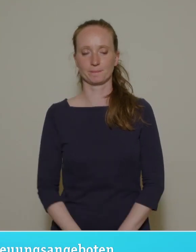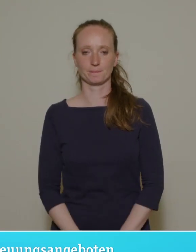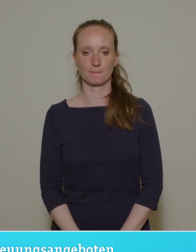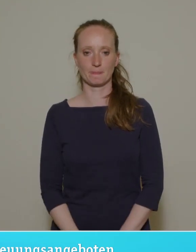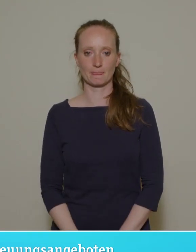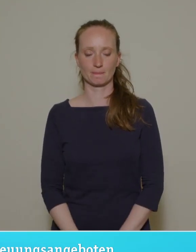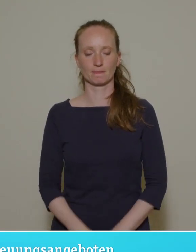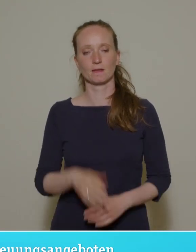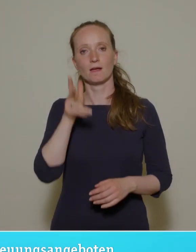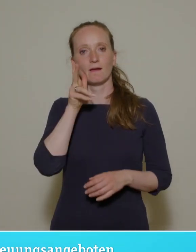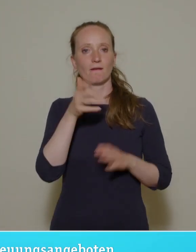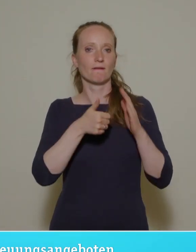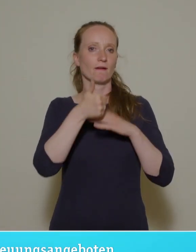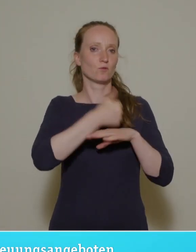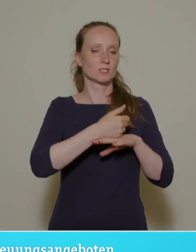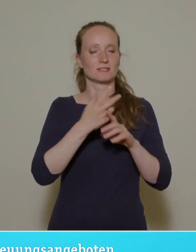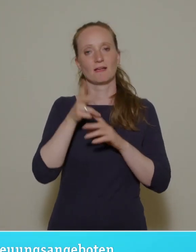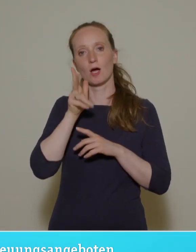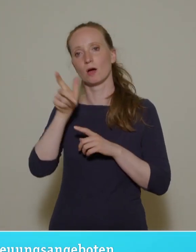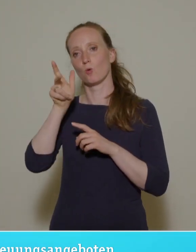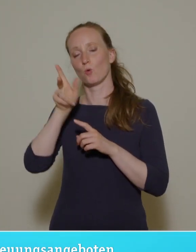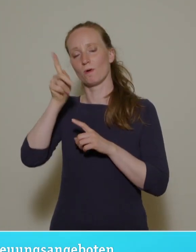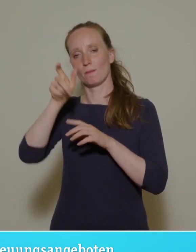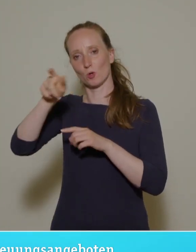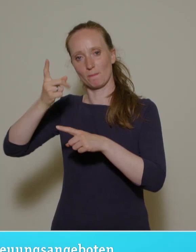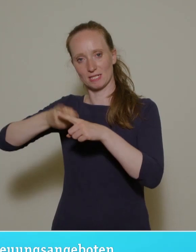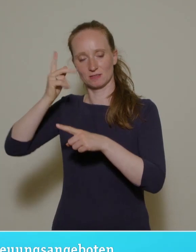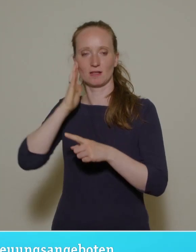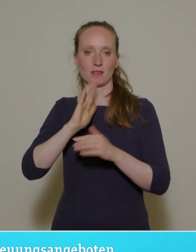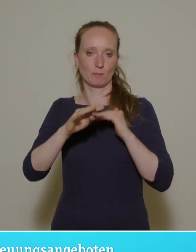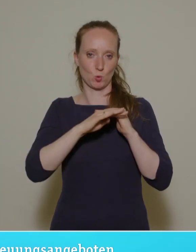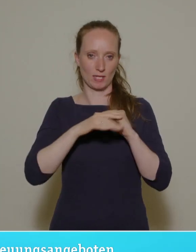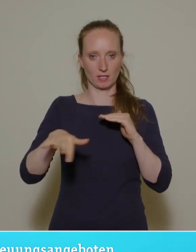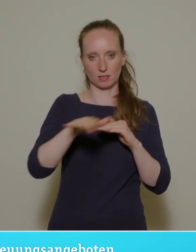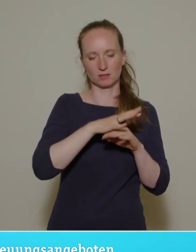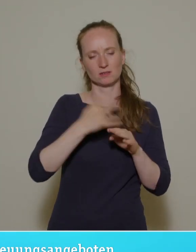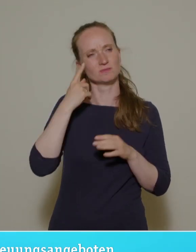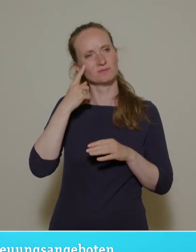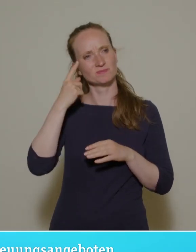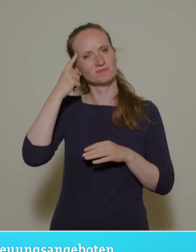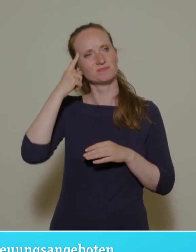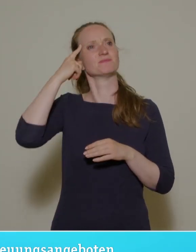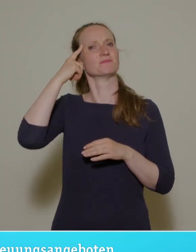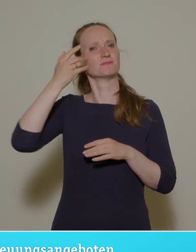Herr Vorsitzender, Oberbürgermeister, liebe Kolleginnen, liebe Kollegen, ich kann mich noch gut erinnern,